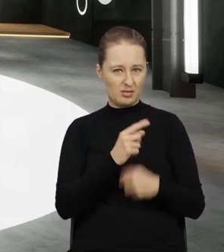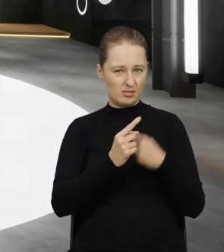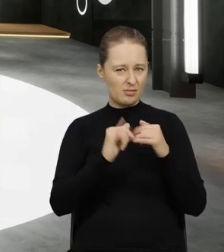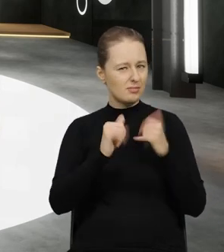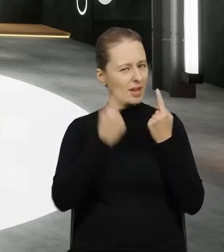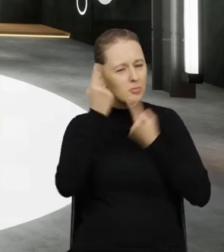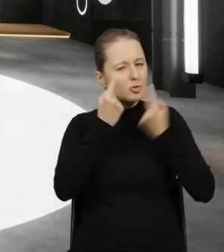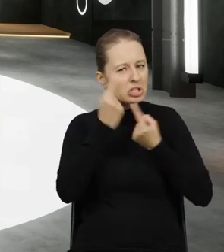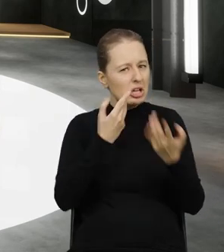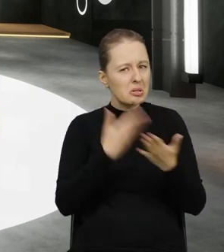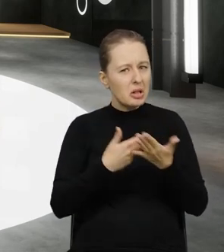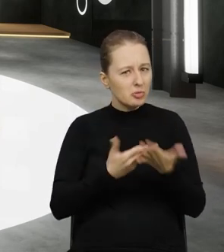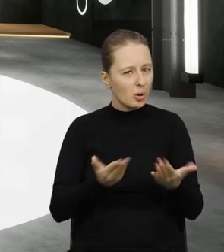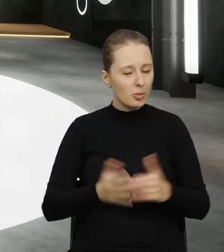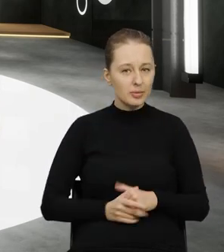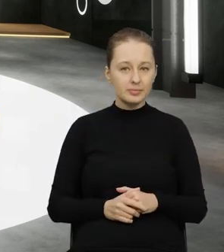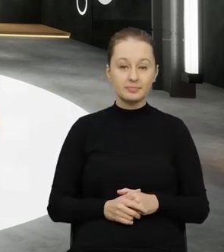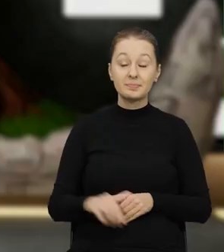wynikać?